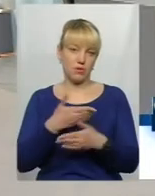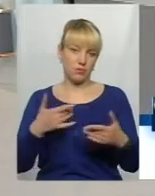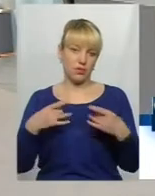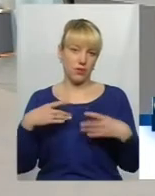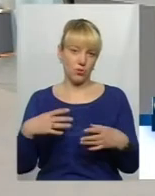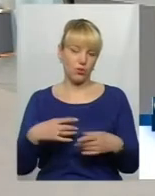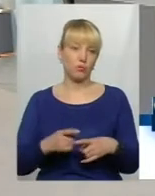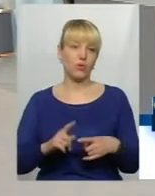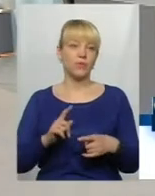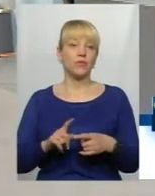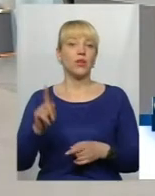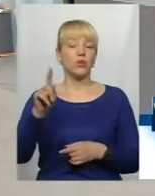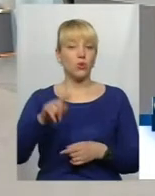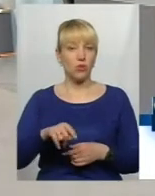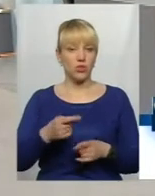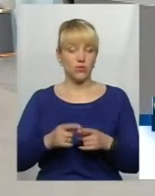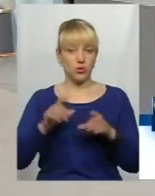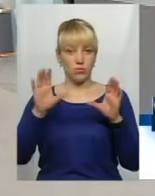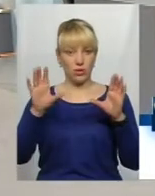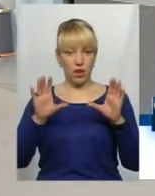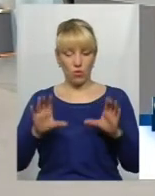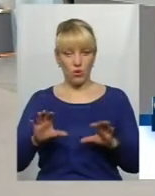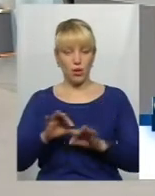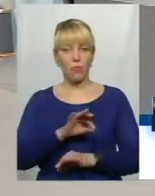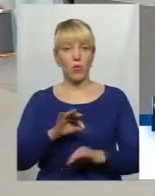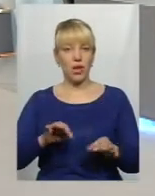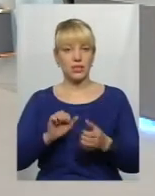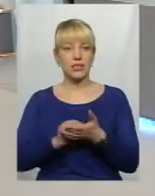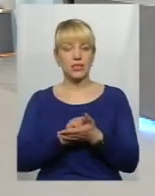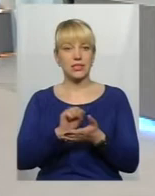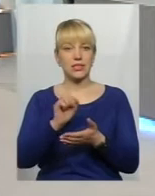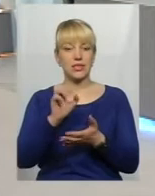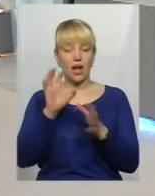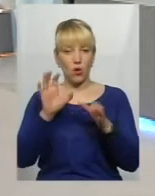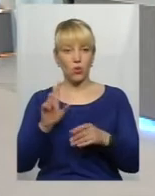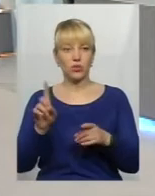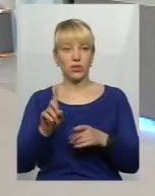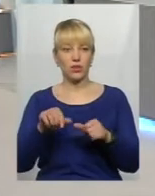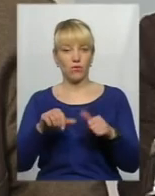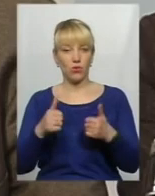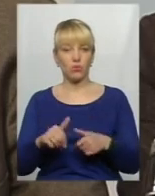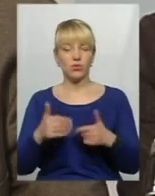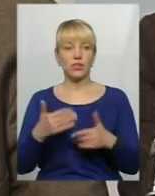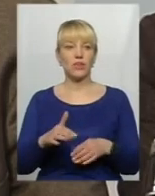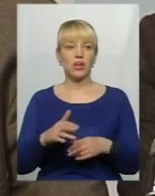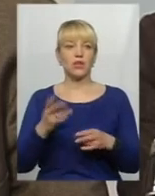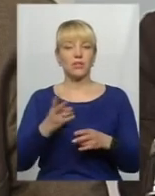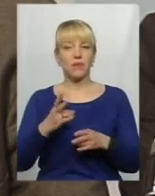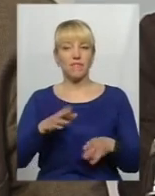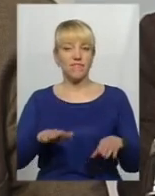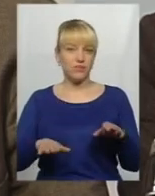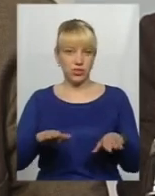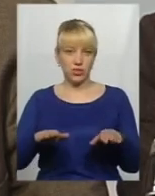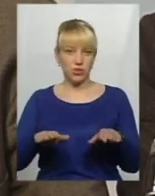цьому, до речі, законі, точніше проєкті закону, який пропонується, доволі вже виважено,